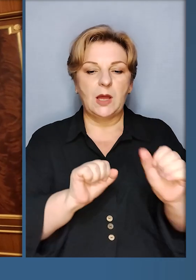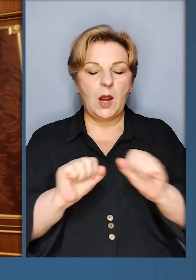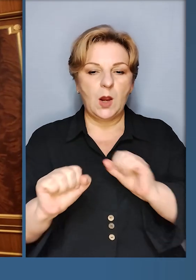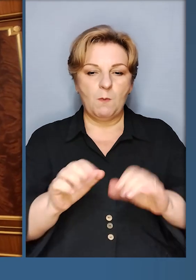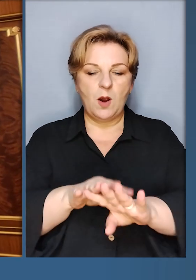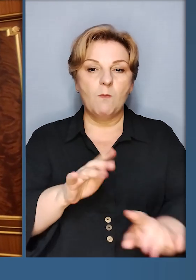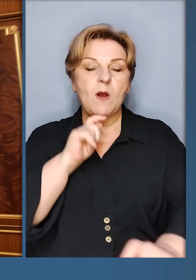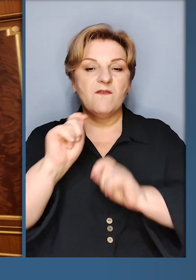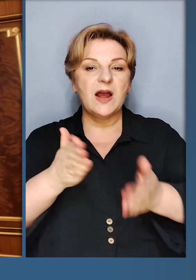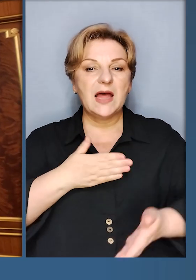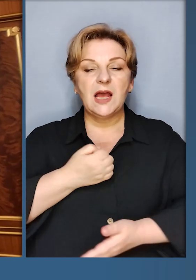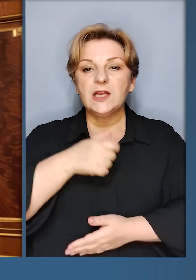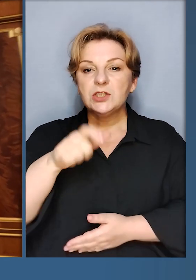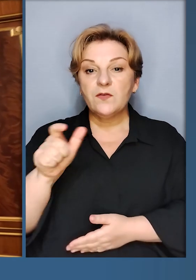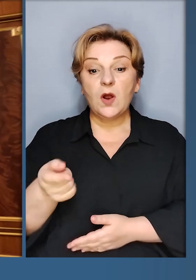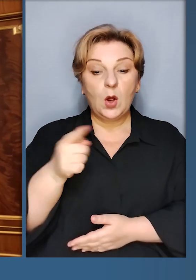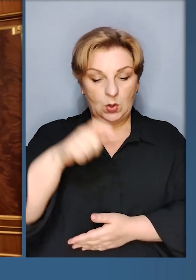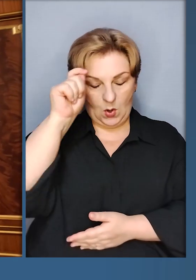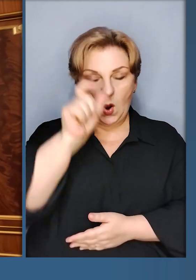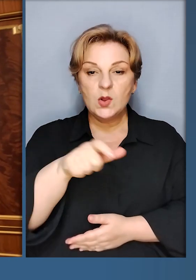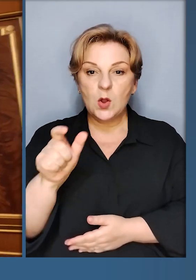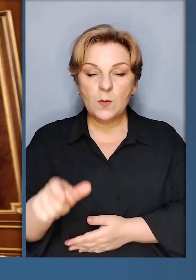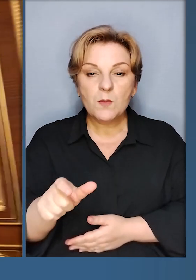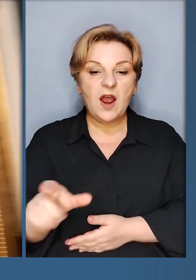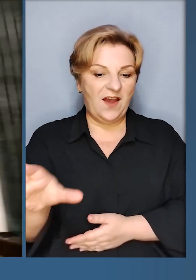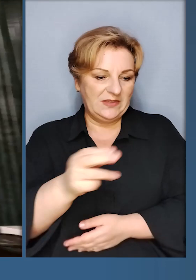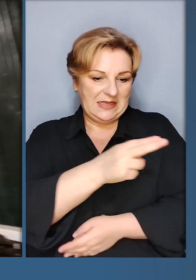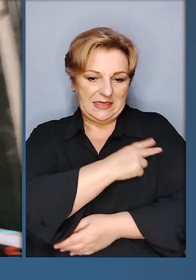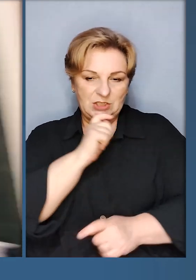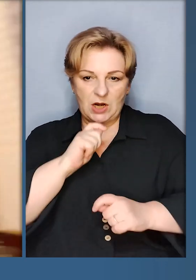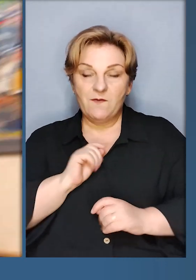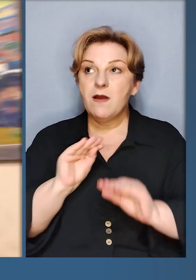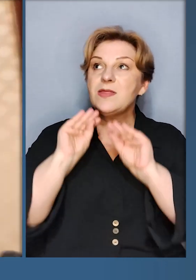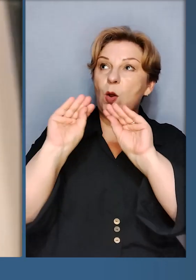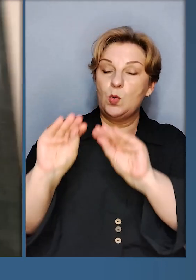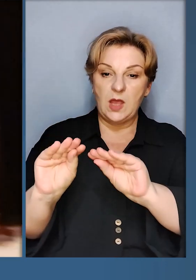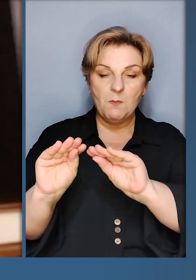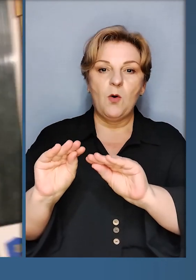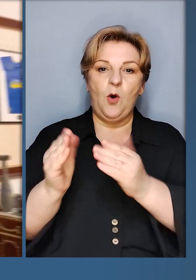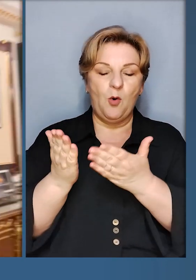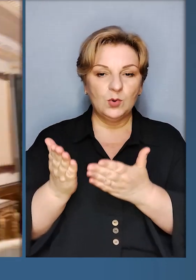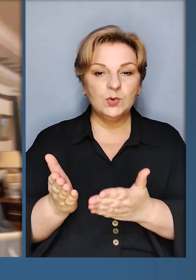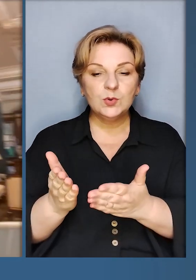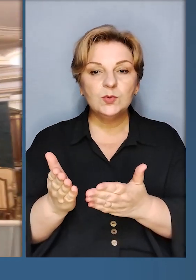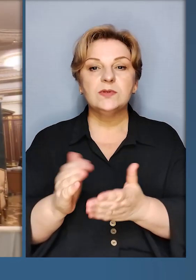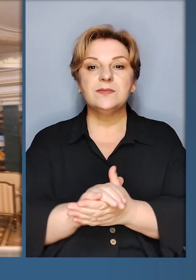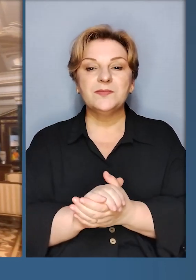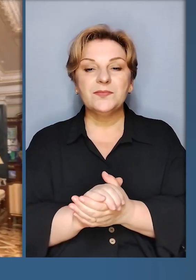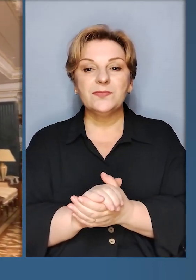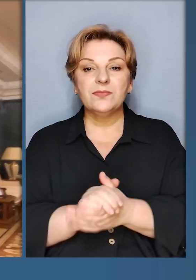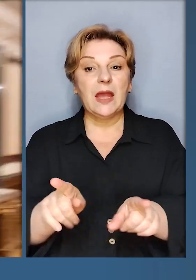комбатами, нагородили наших воїнів. До речі, хлопці, всі шеврони додамо ось тут.